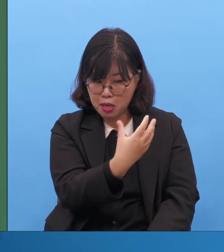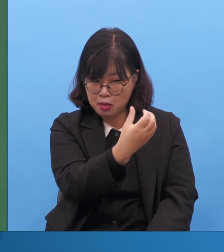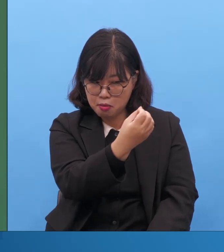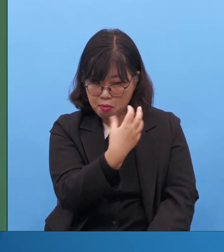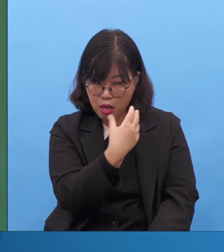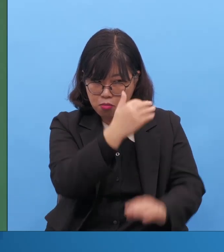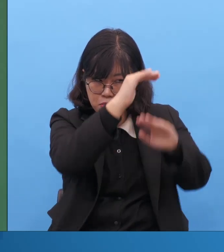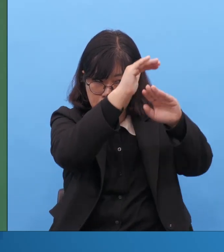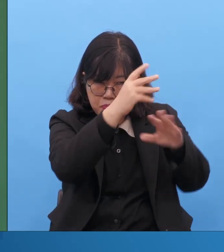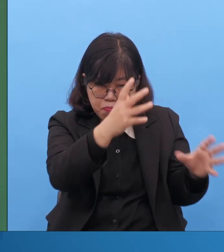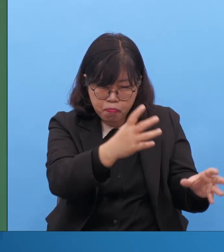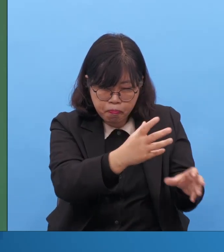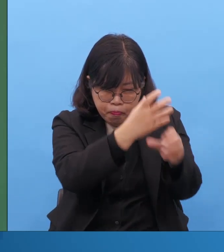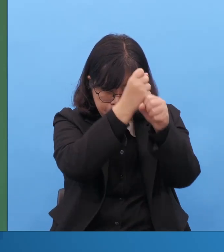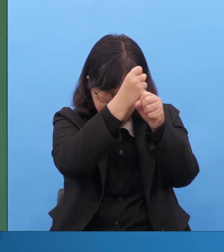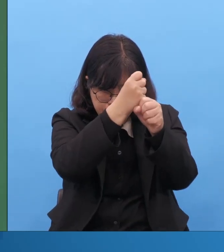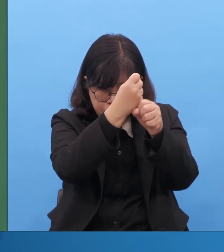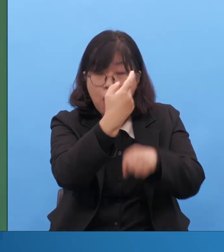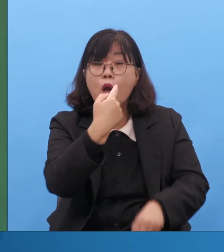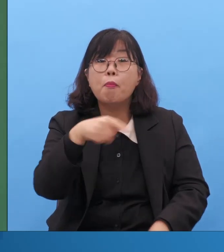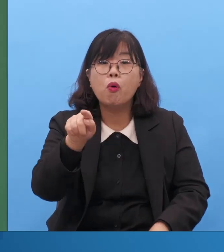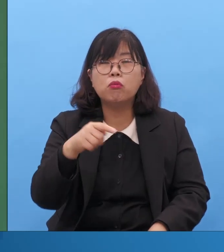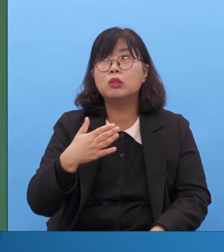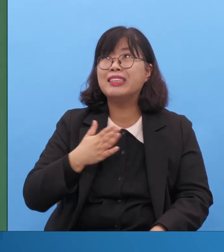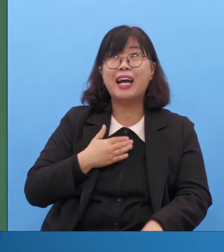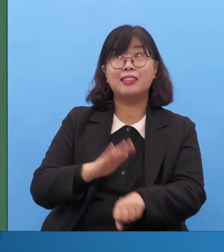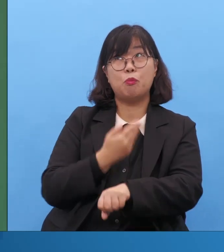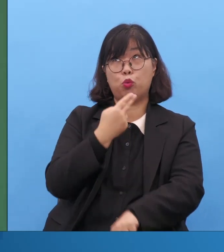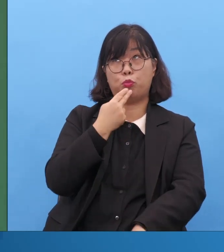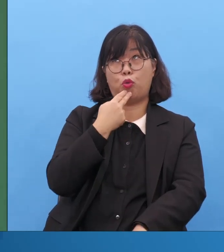그러면서 오직 성령이라든요